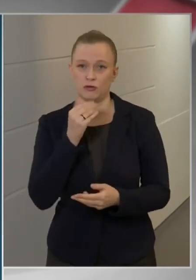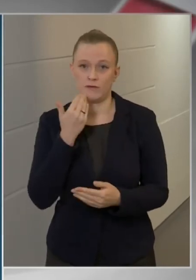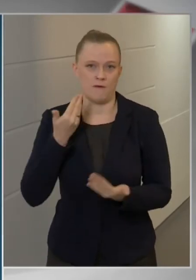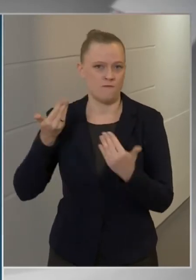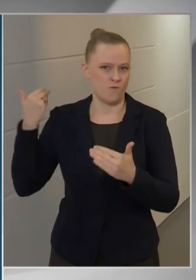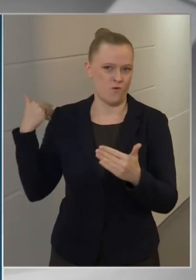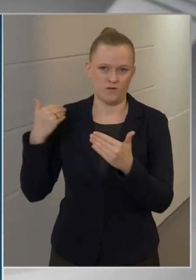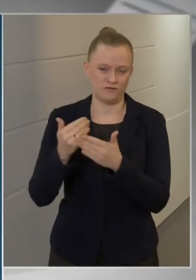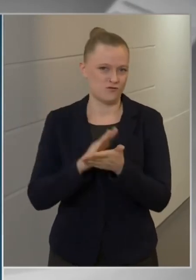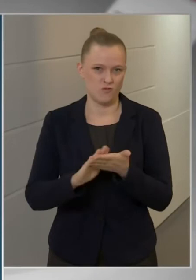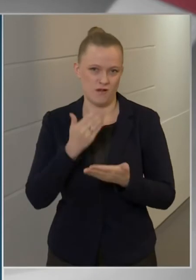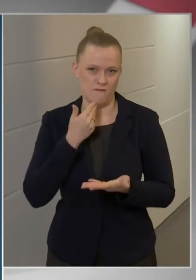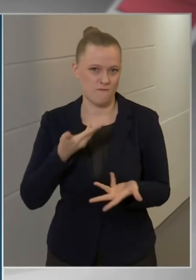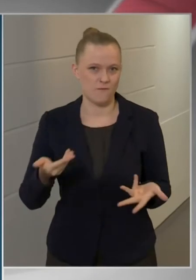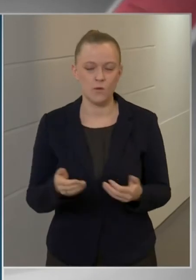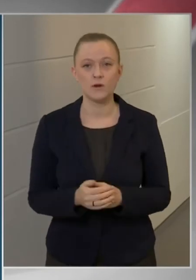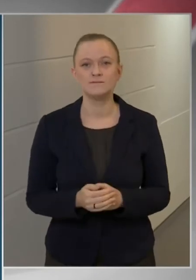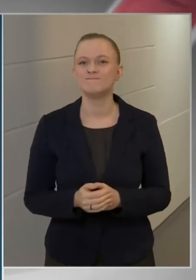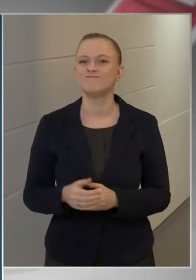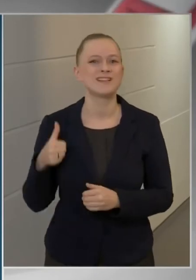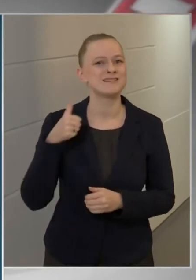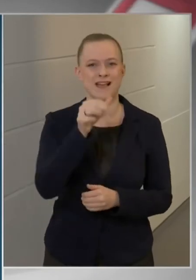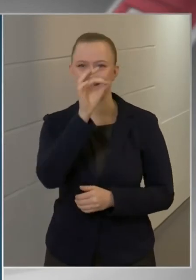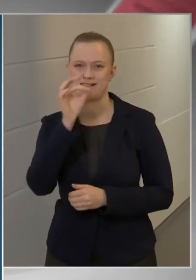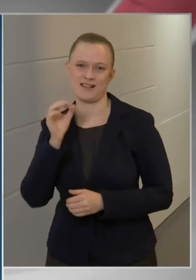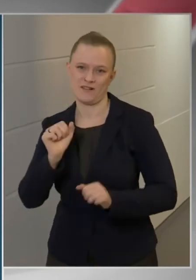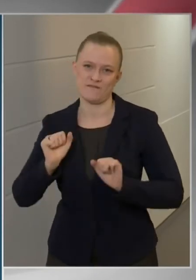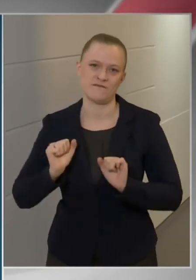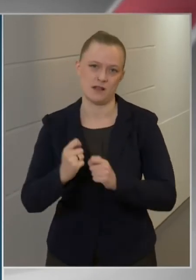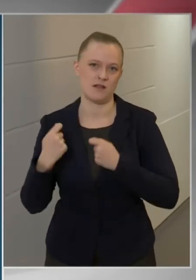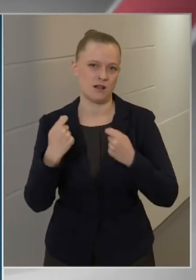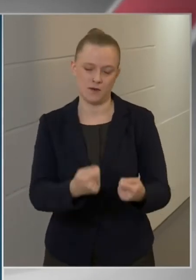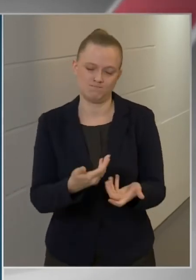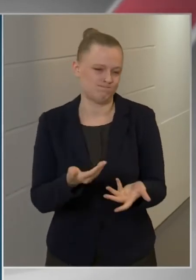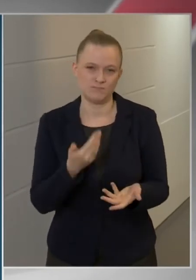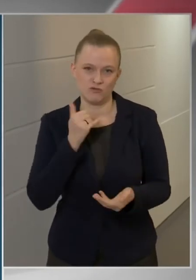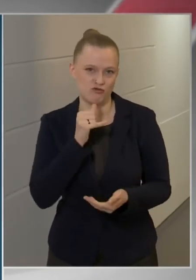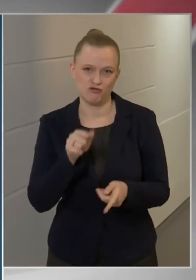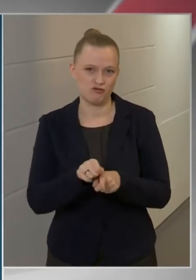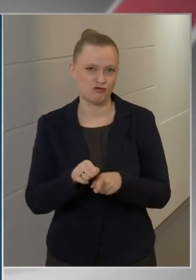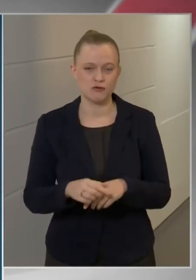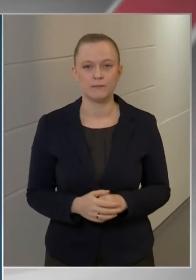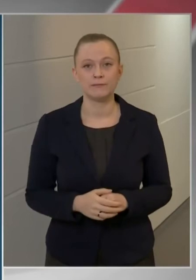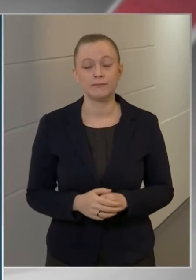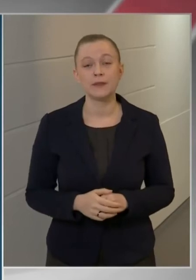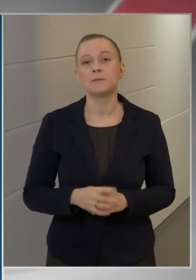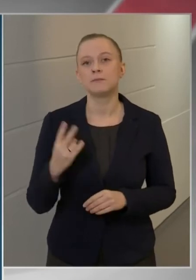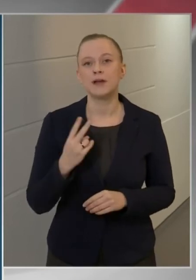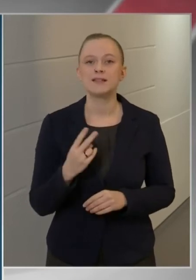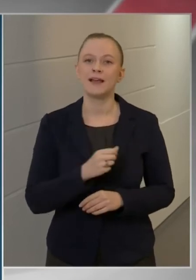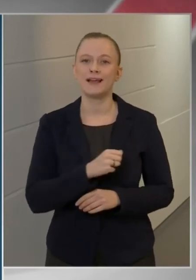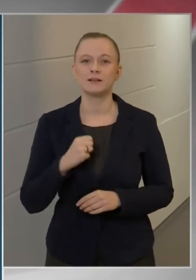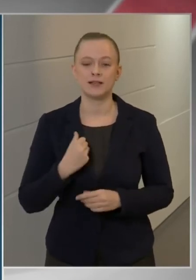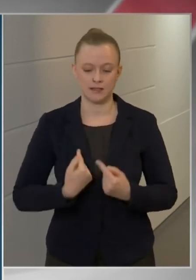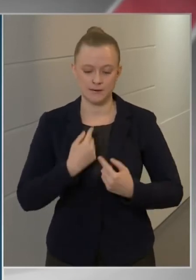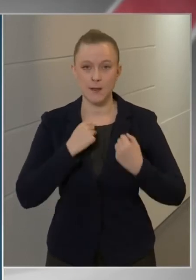volt soha, ami száz százalékos védelmet ad. Természetesen az egyéni válasz,